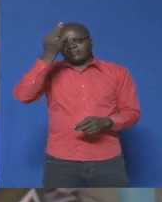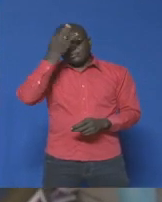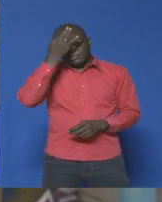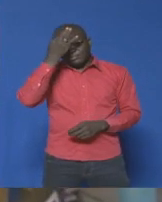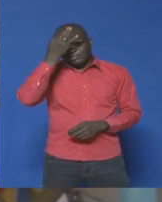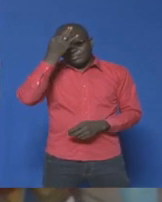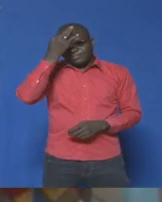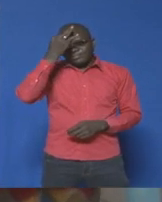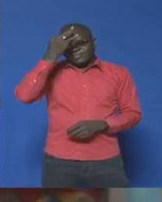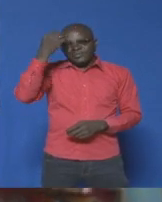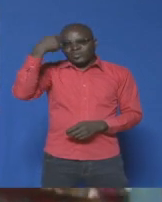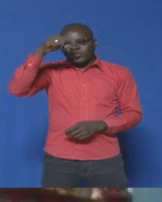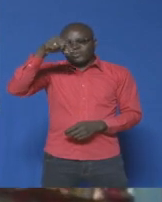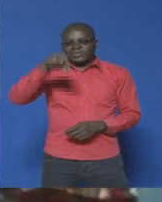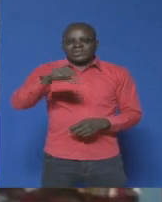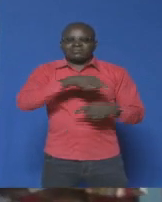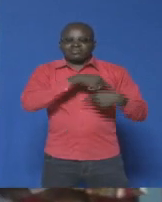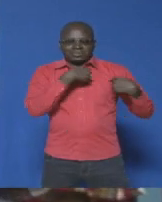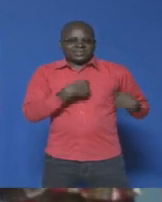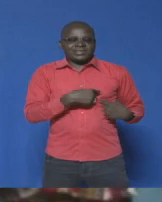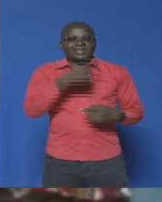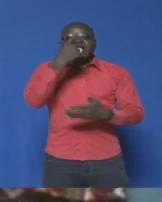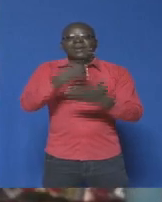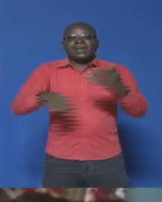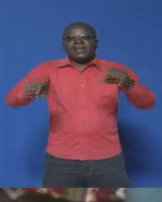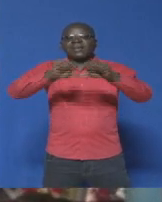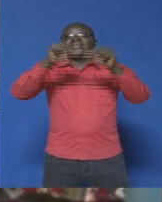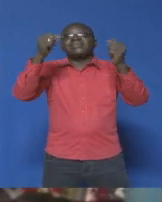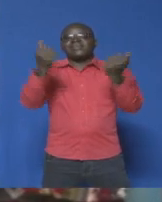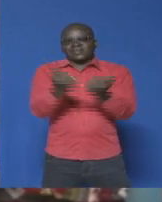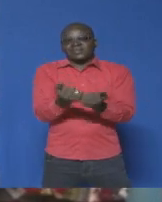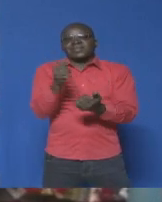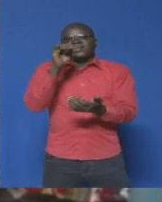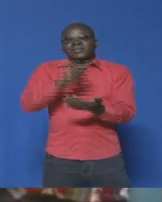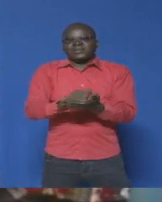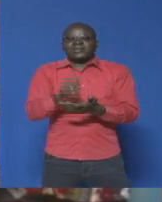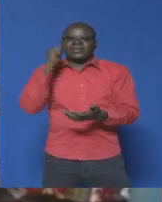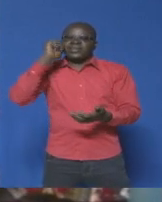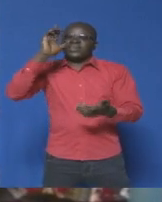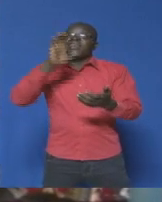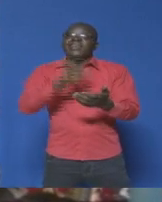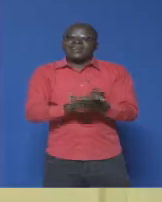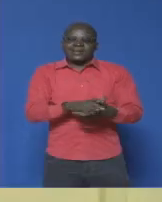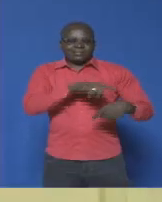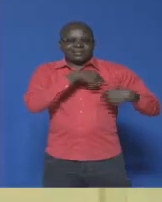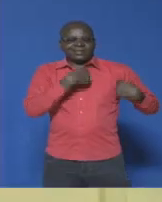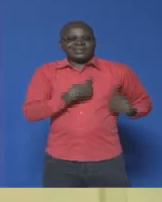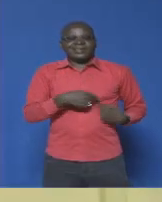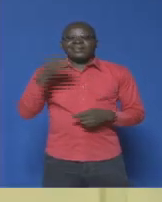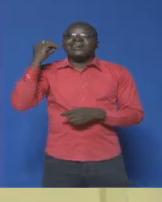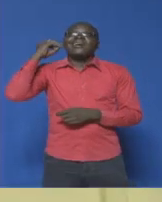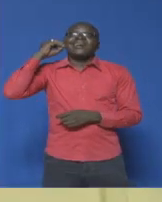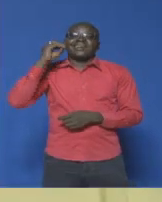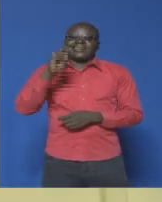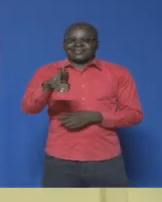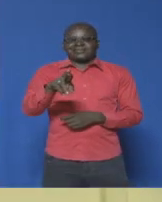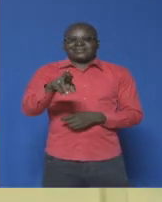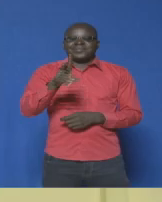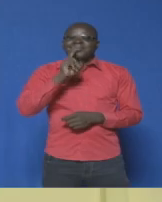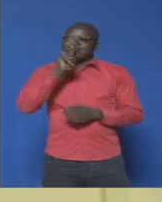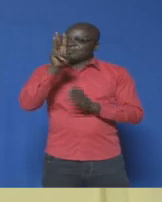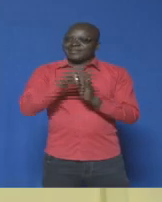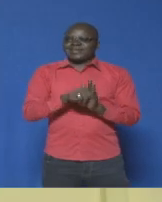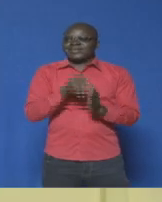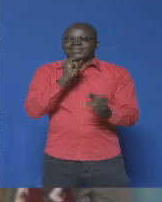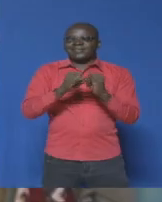Au cœur de laquelle association se trouve une dame au cœur d'or. Vraiment, si on avait eu la